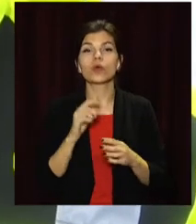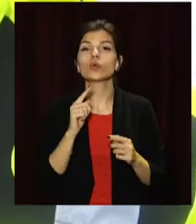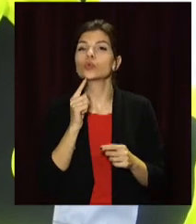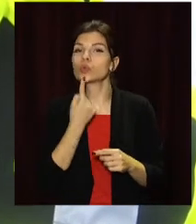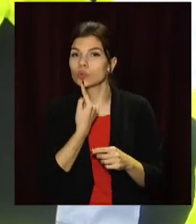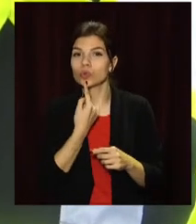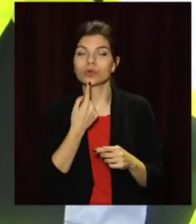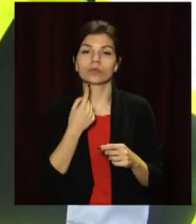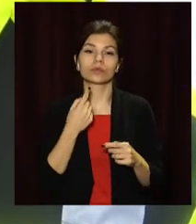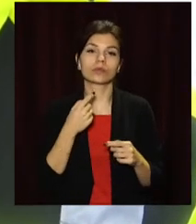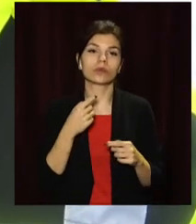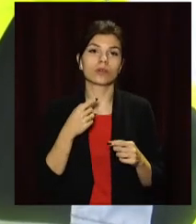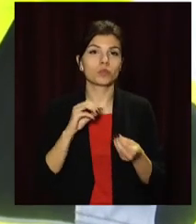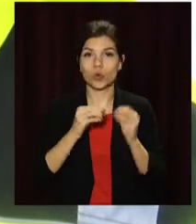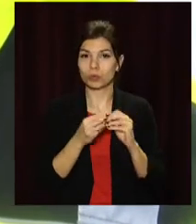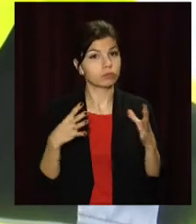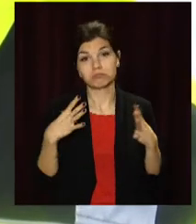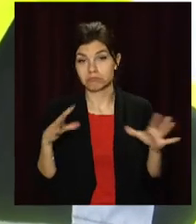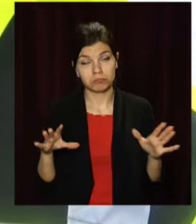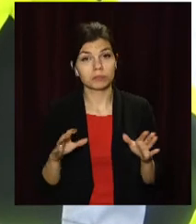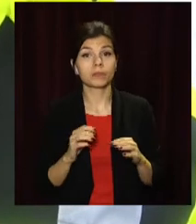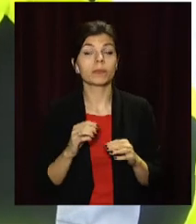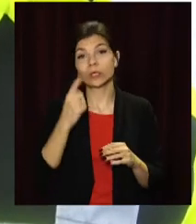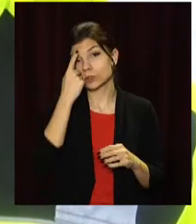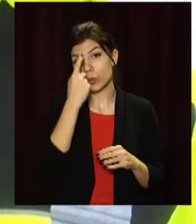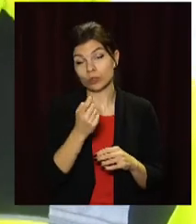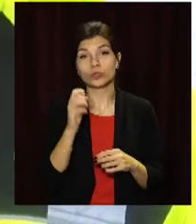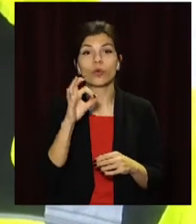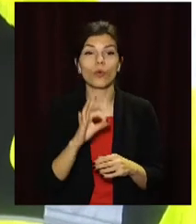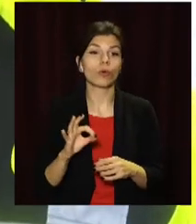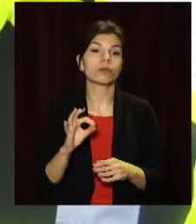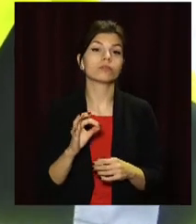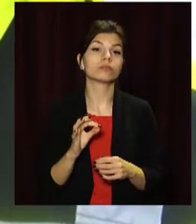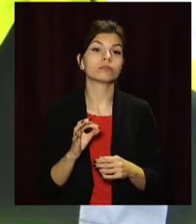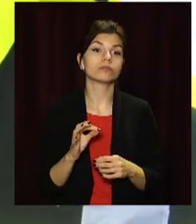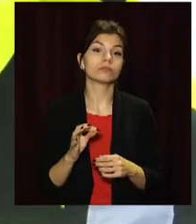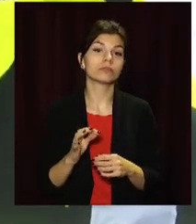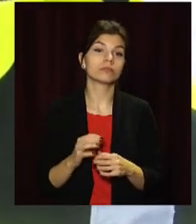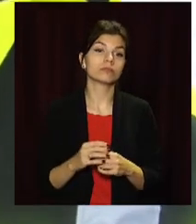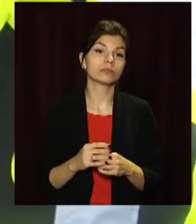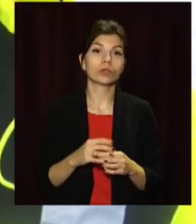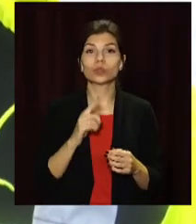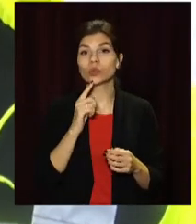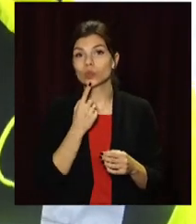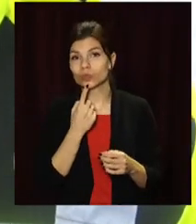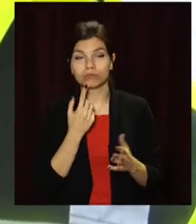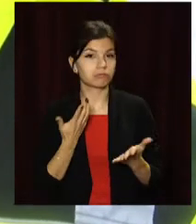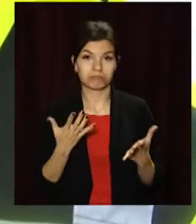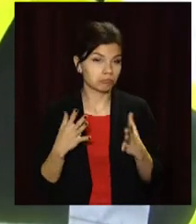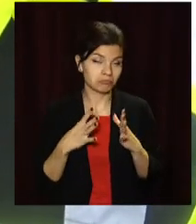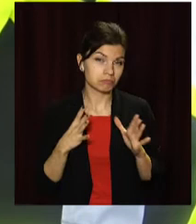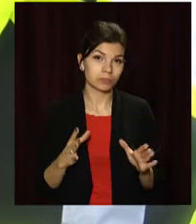в проїздах не було, сообщений о затрудненнях не було.